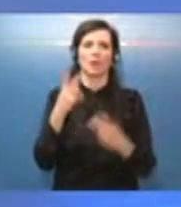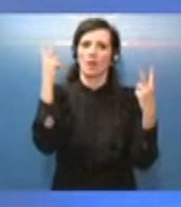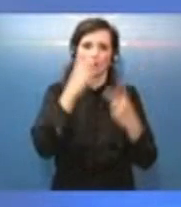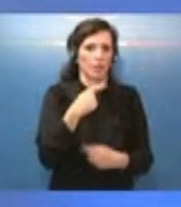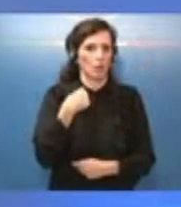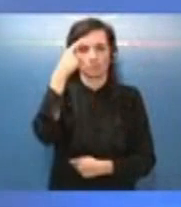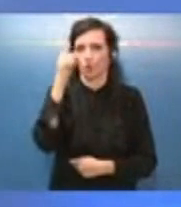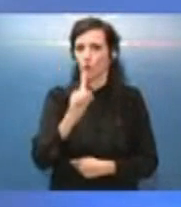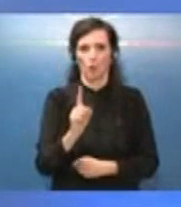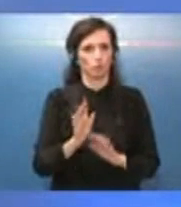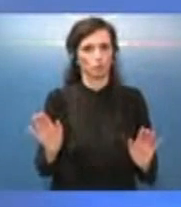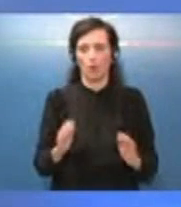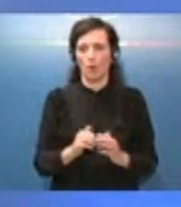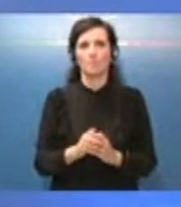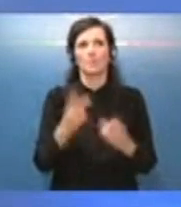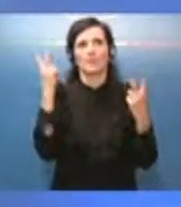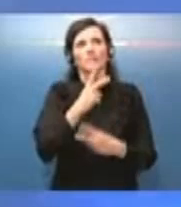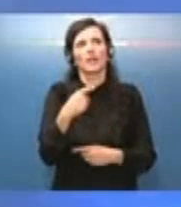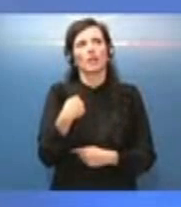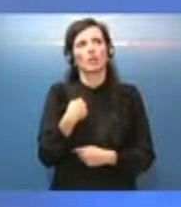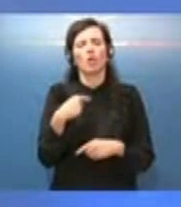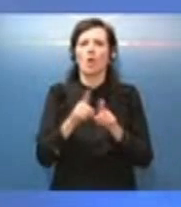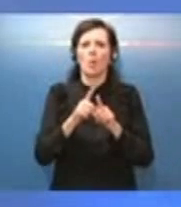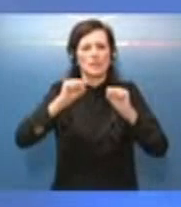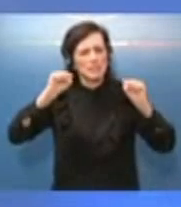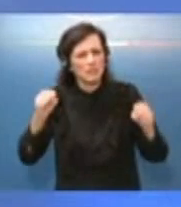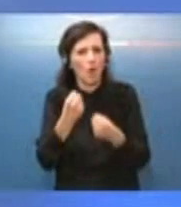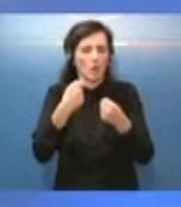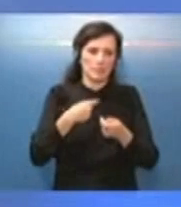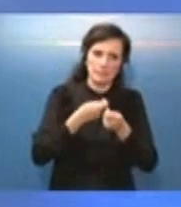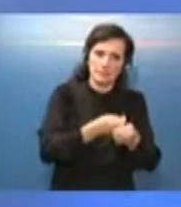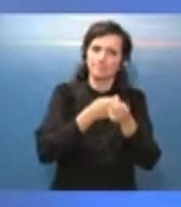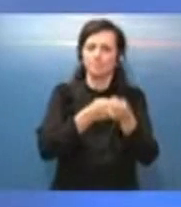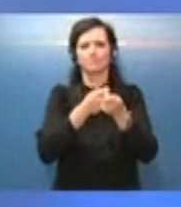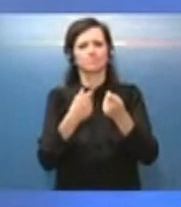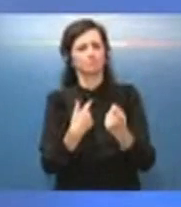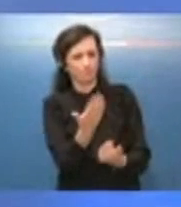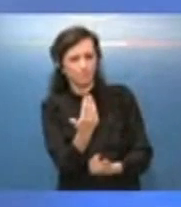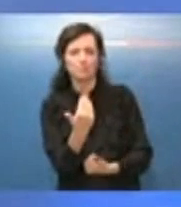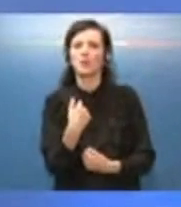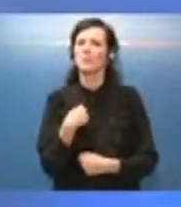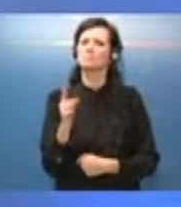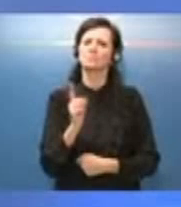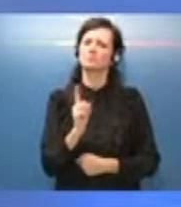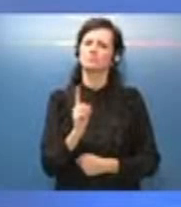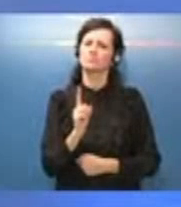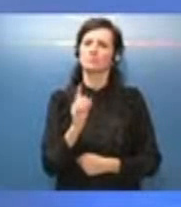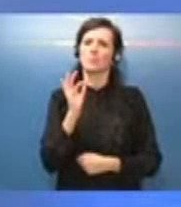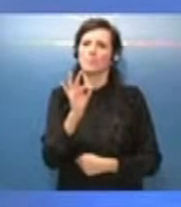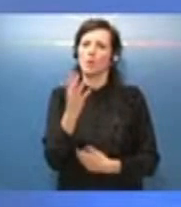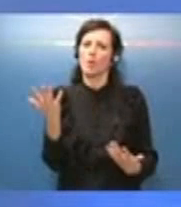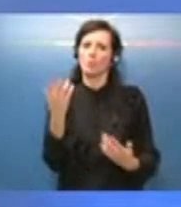come dire è un po' io non ci sono stati come dire sforzi di convinzione o cose di questo tipo ma è proprio la